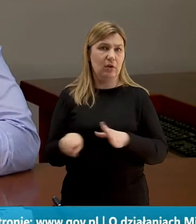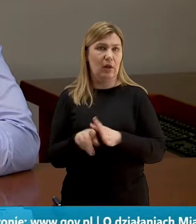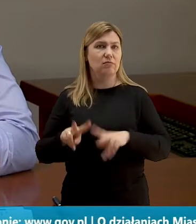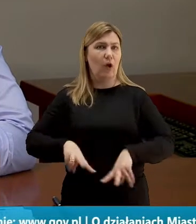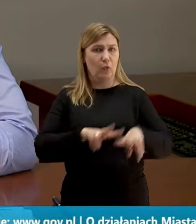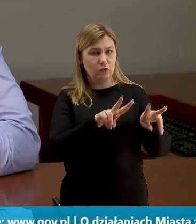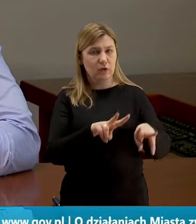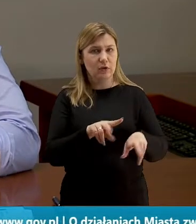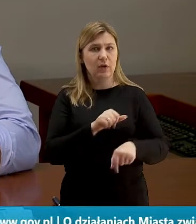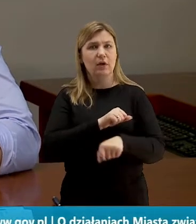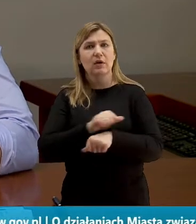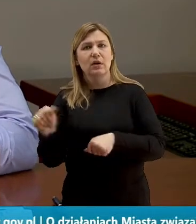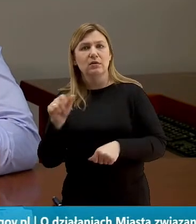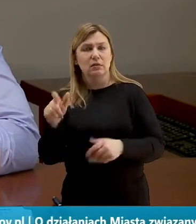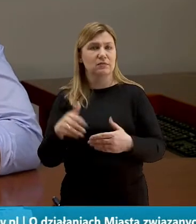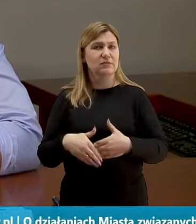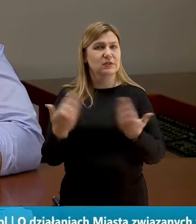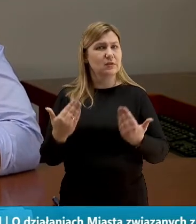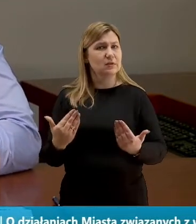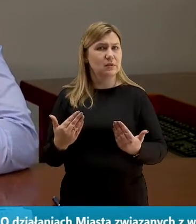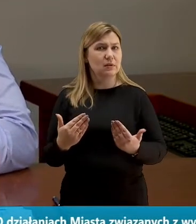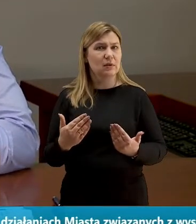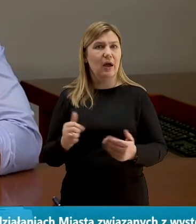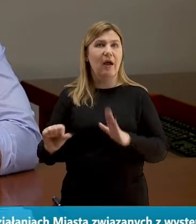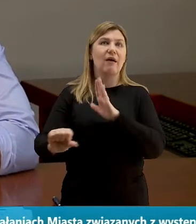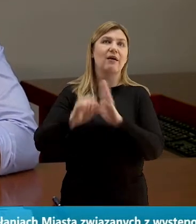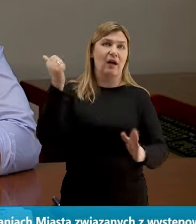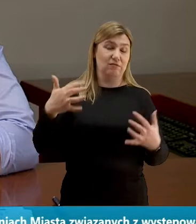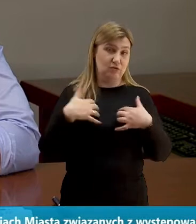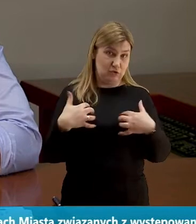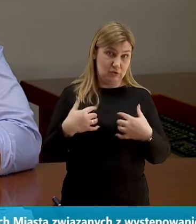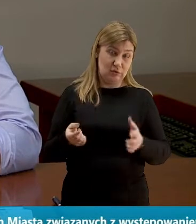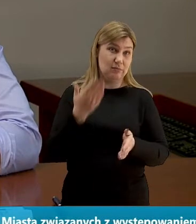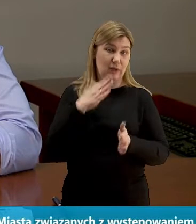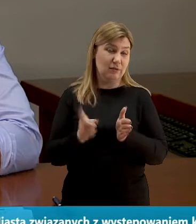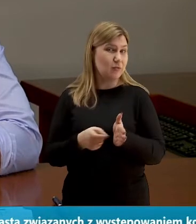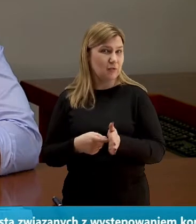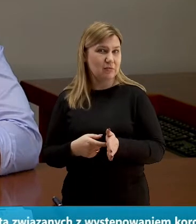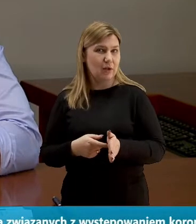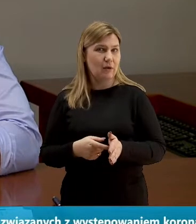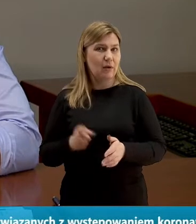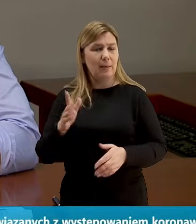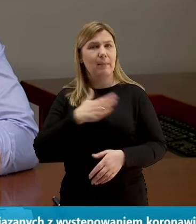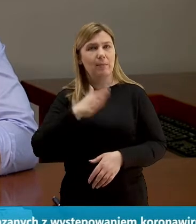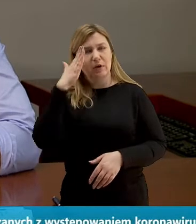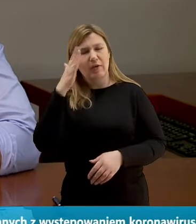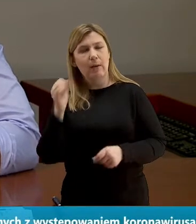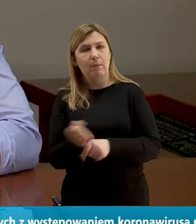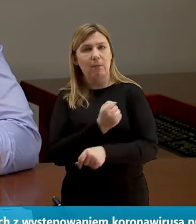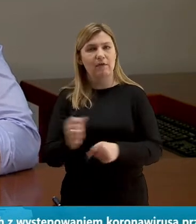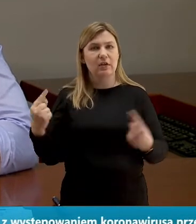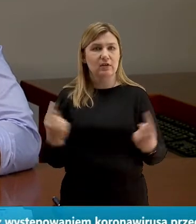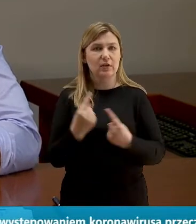Są to wydarzenia raz w życiu zwykle, czy bardzo często, a zatem mamy świadomość powagi sytuacji. Natomiast